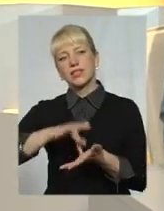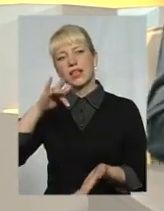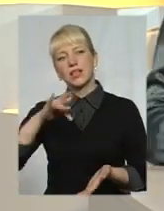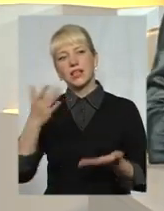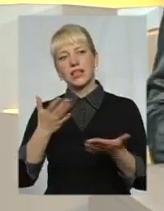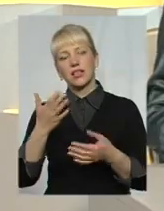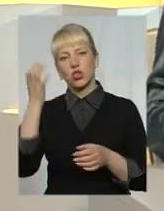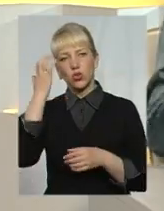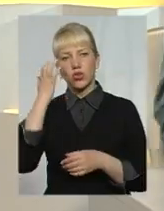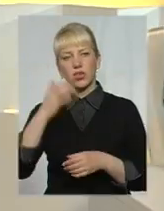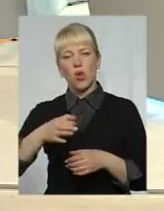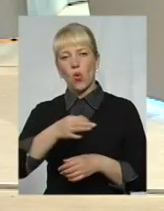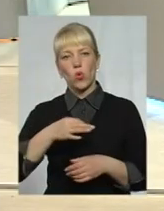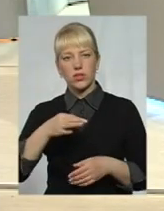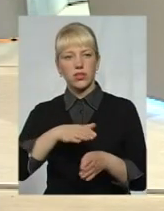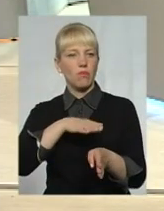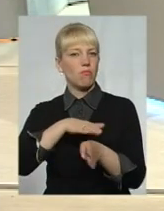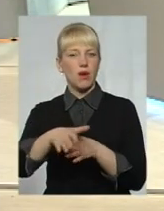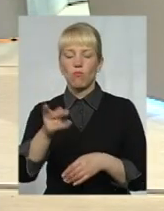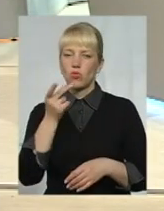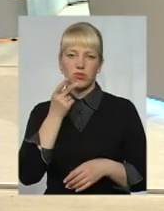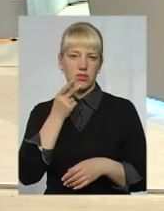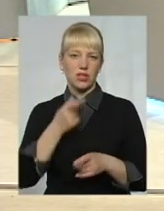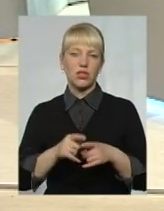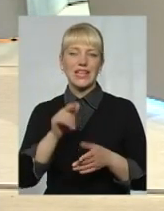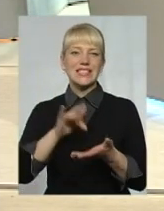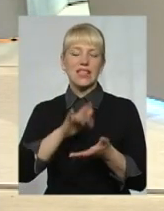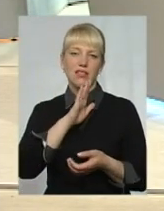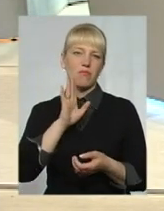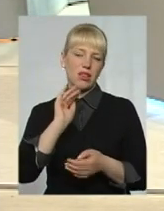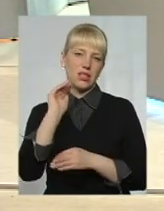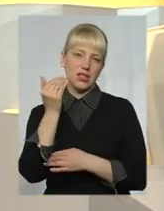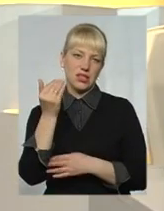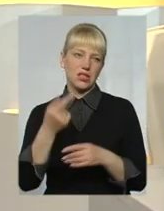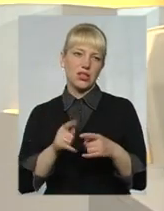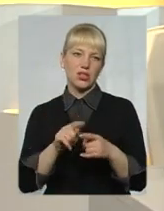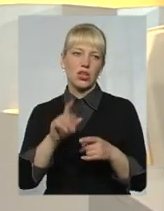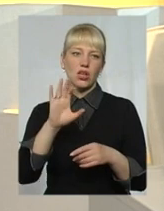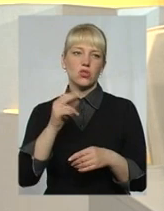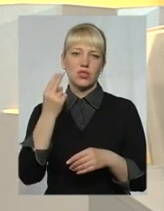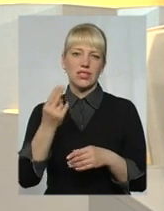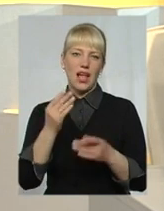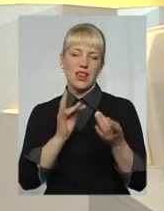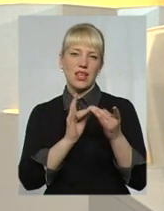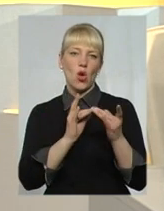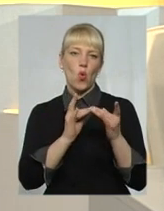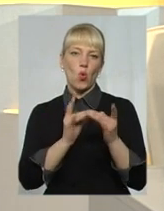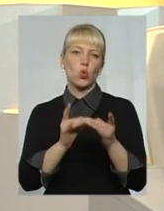в нас в Чорному острові, центр матері і дитини, і соціальний гуртожиток.